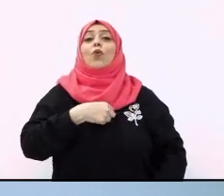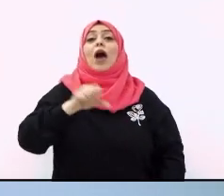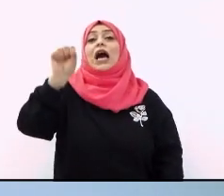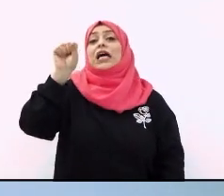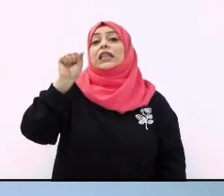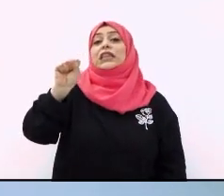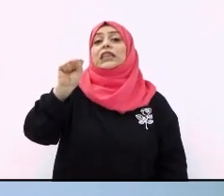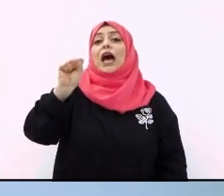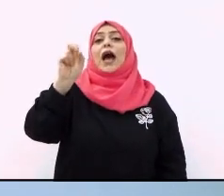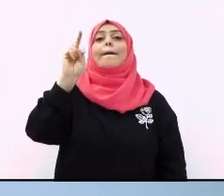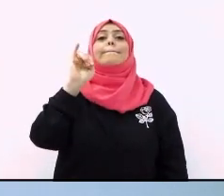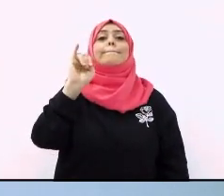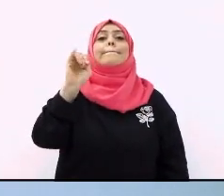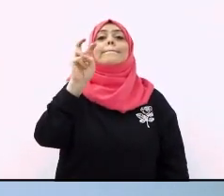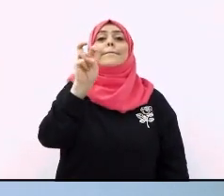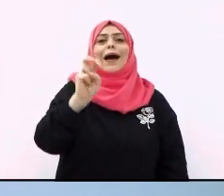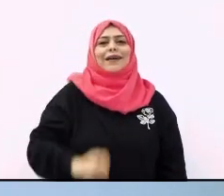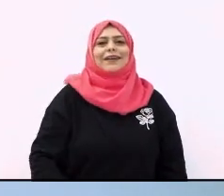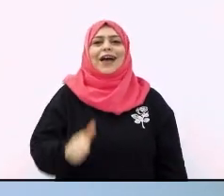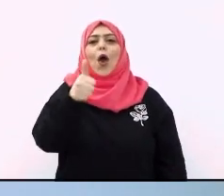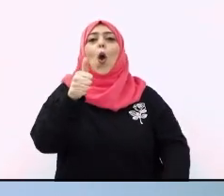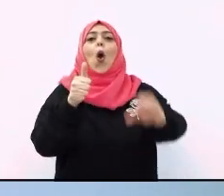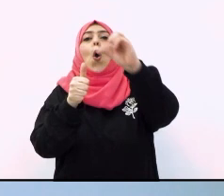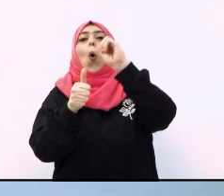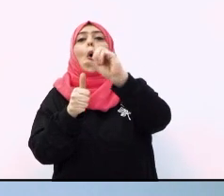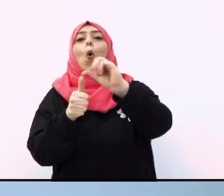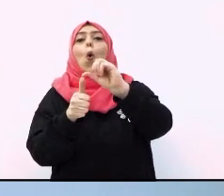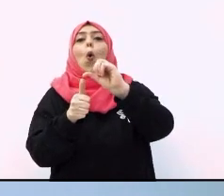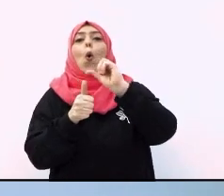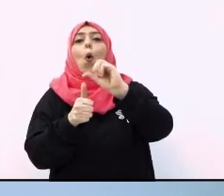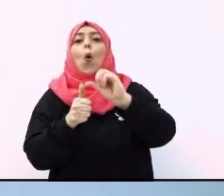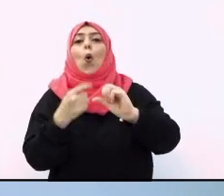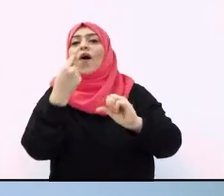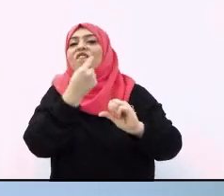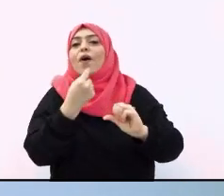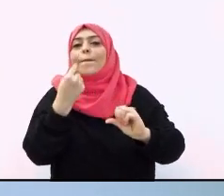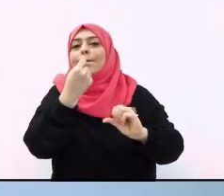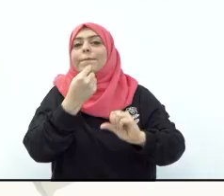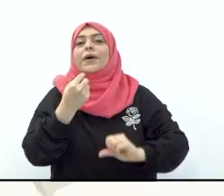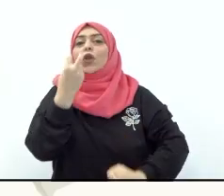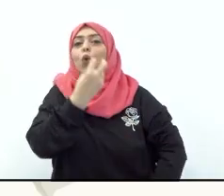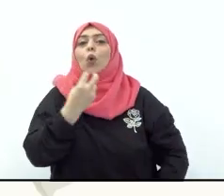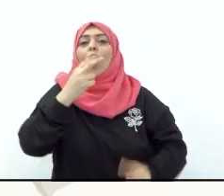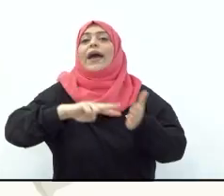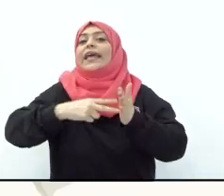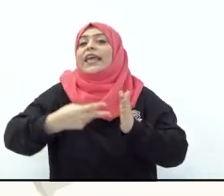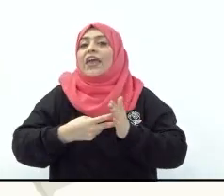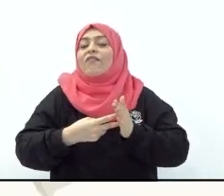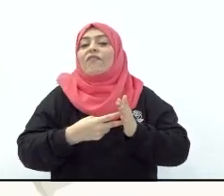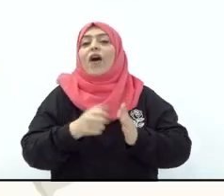الضمة تجعلنا نضم فمنا بهذا الشكل وننطق الهمزة أو أو